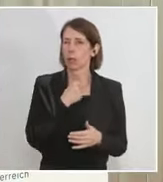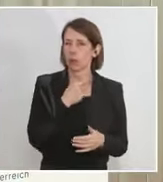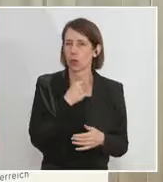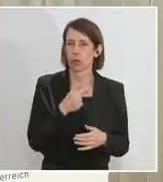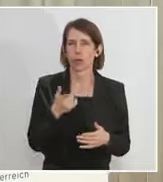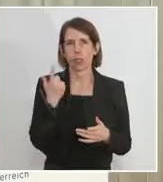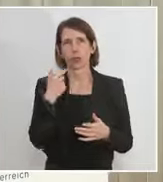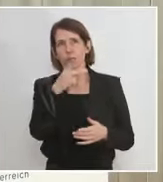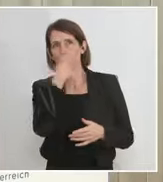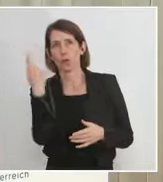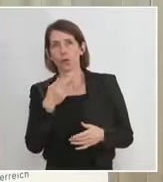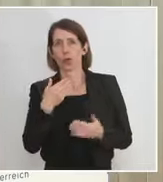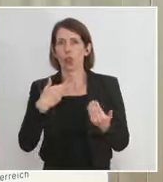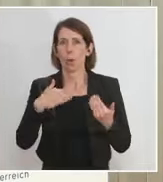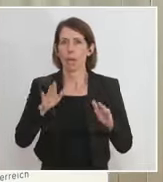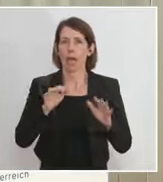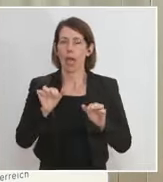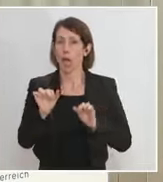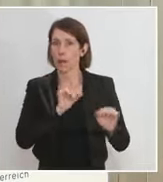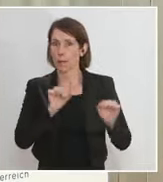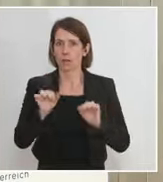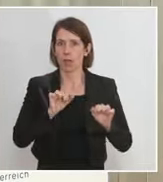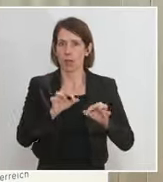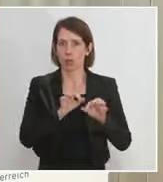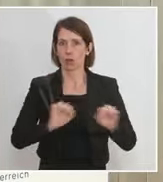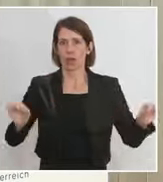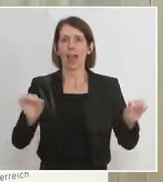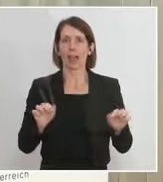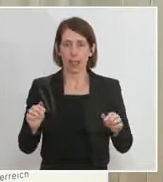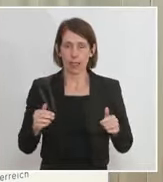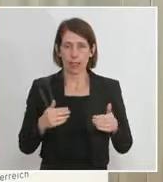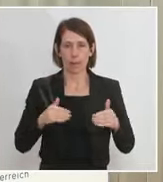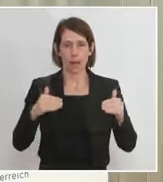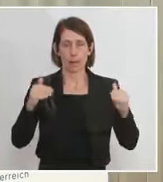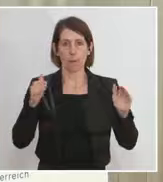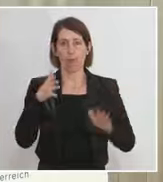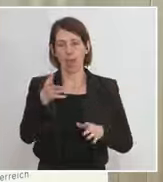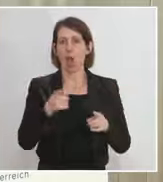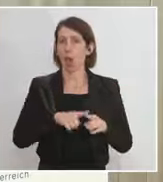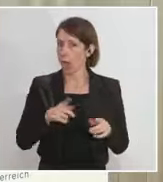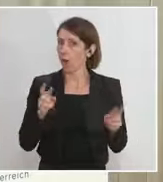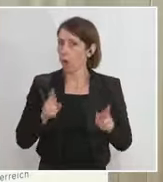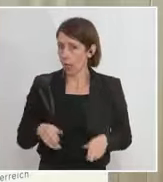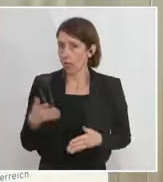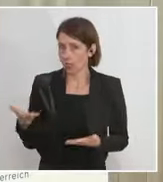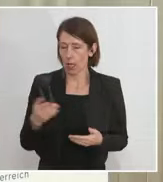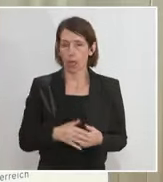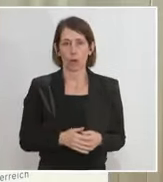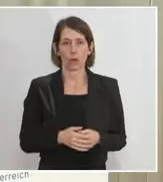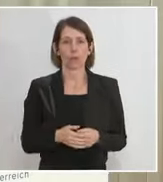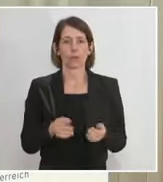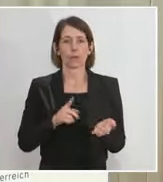der Bevölkerung wieder mehr Bewegungsfreiräume zu bekommen, wächst, schrittweise zunimmt. Neben den analogen